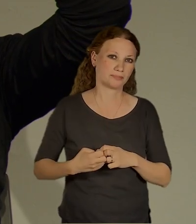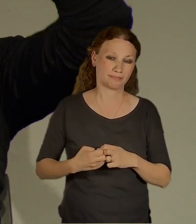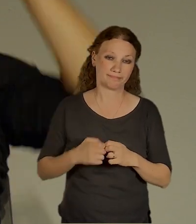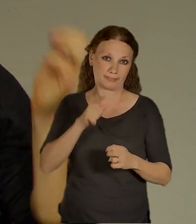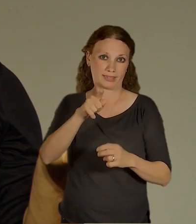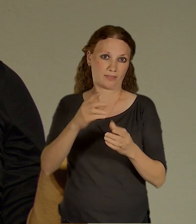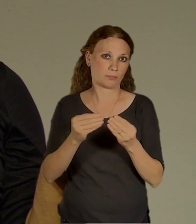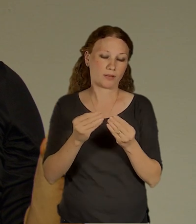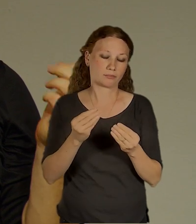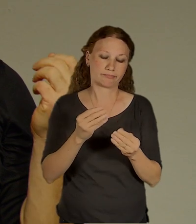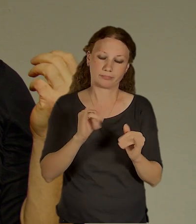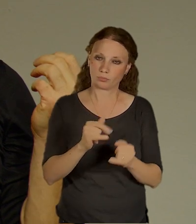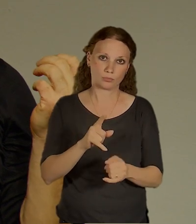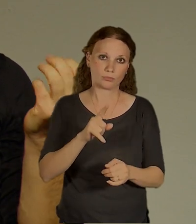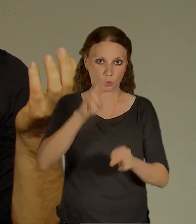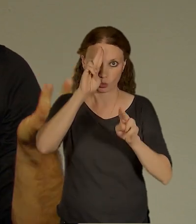to určitý limit.